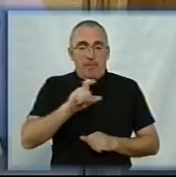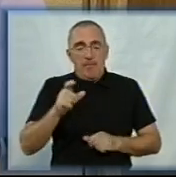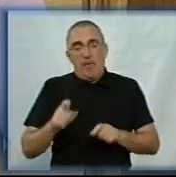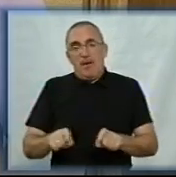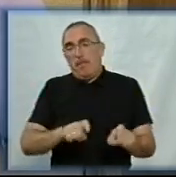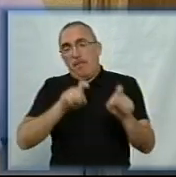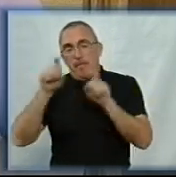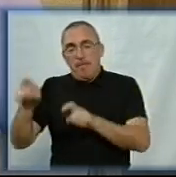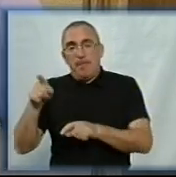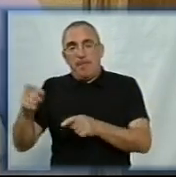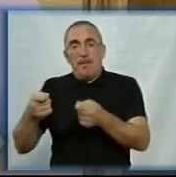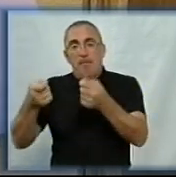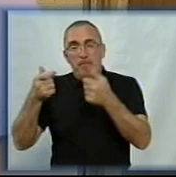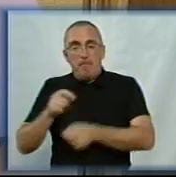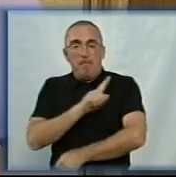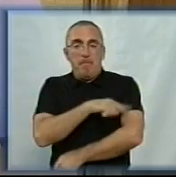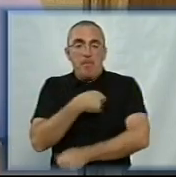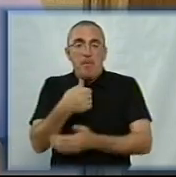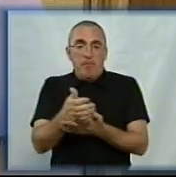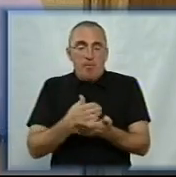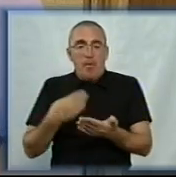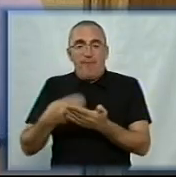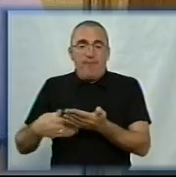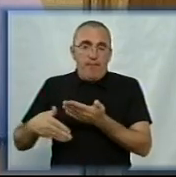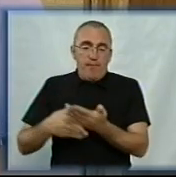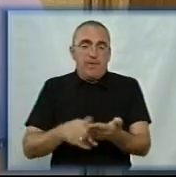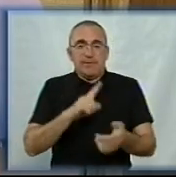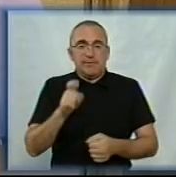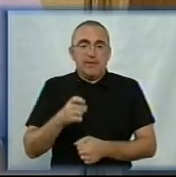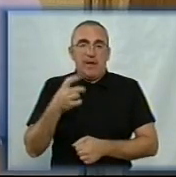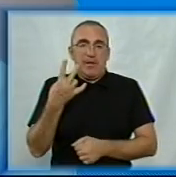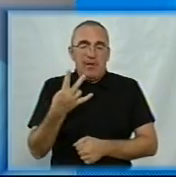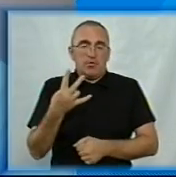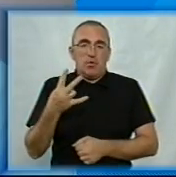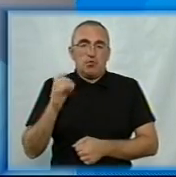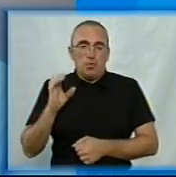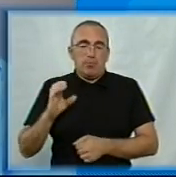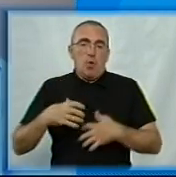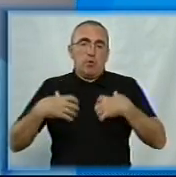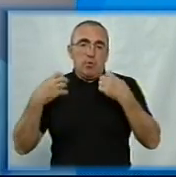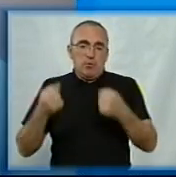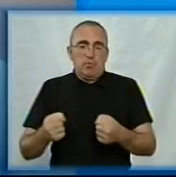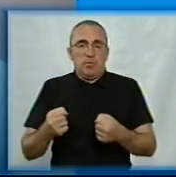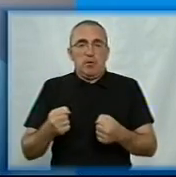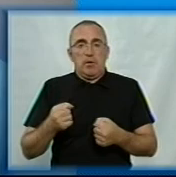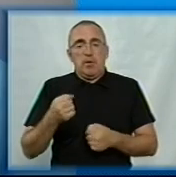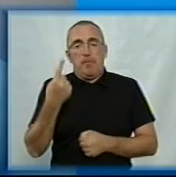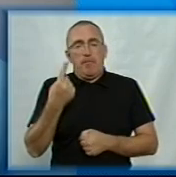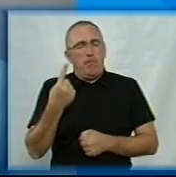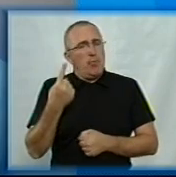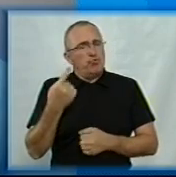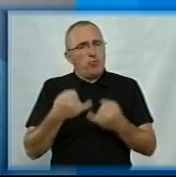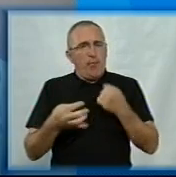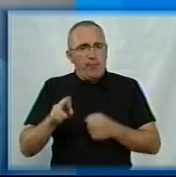переміщення їх в ті пакети медичних послуг, які фінансуються за рахунок Національної служби здоров'я. З 1 жовтня, все ж таки,